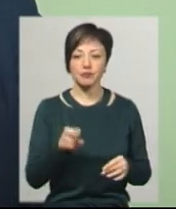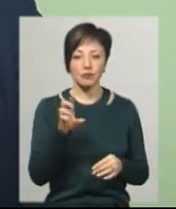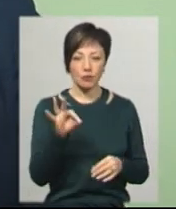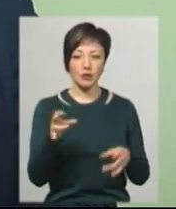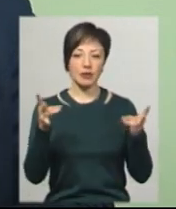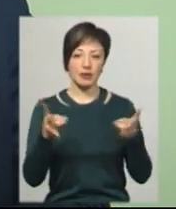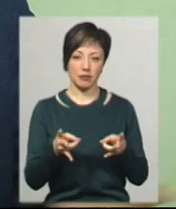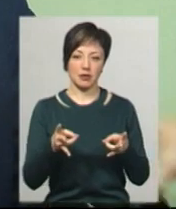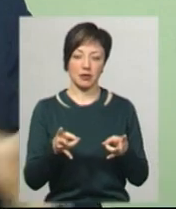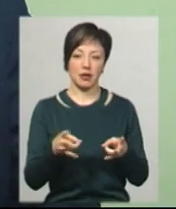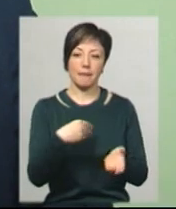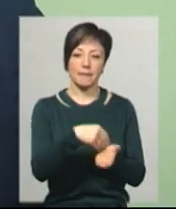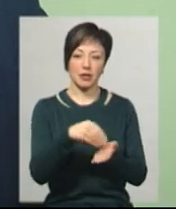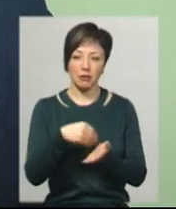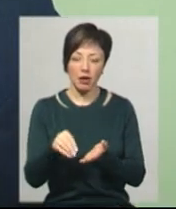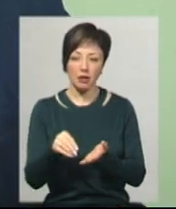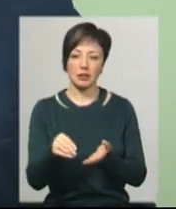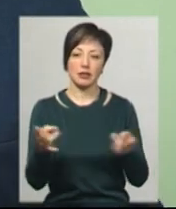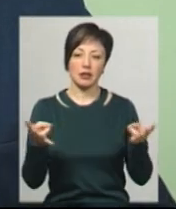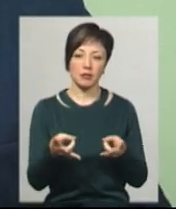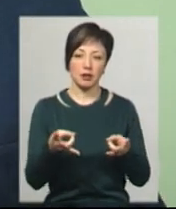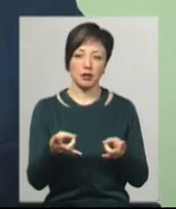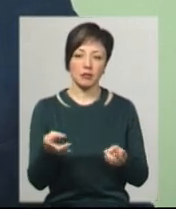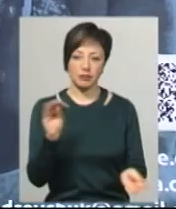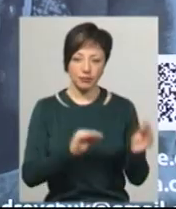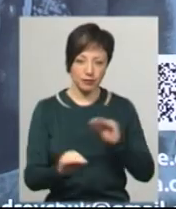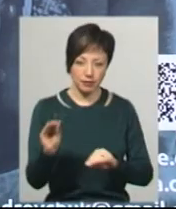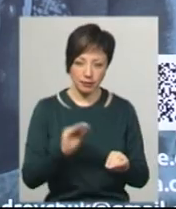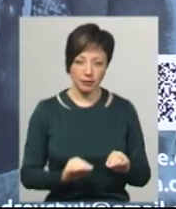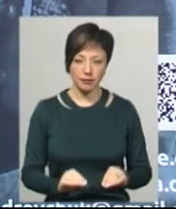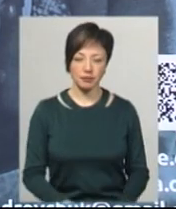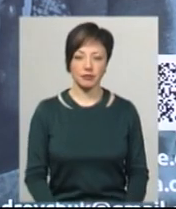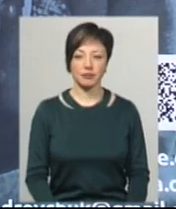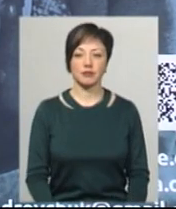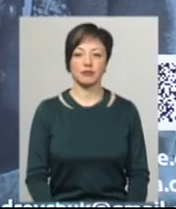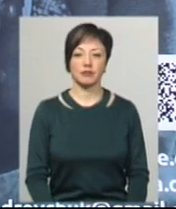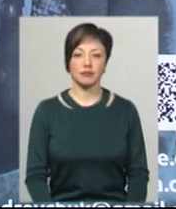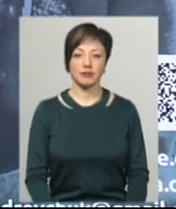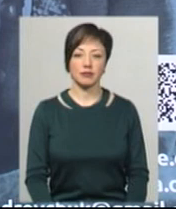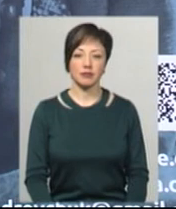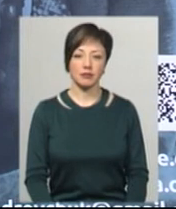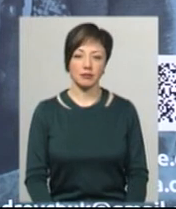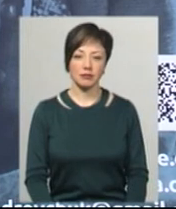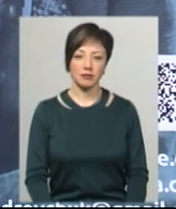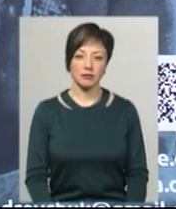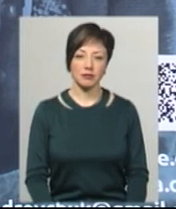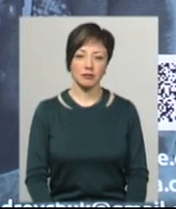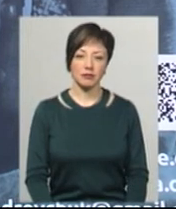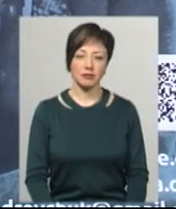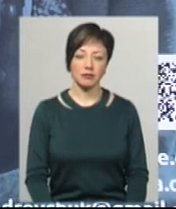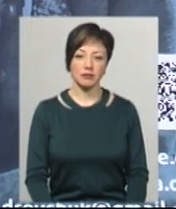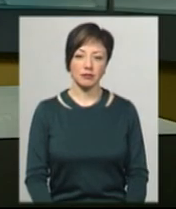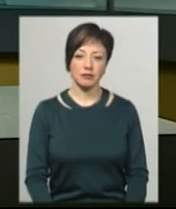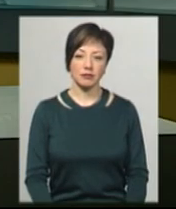треба придбати, їх треба сформувати. Катерина Шевчук, Дем'ян Сегольник, новини на Суспільному, Хмельницький.